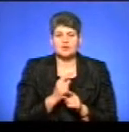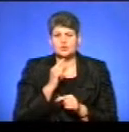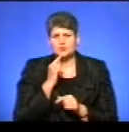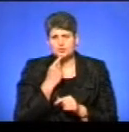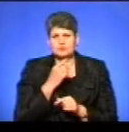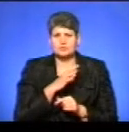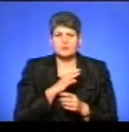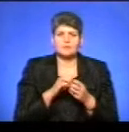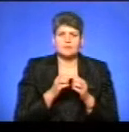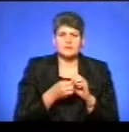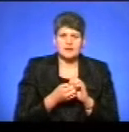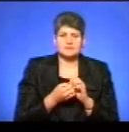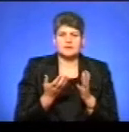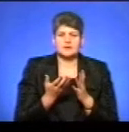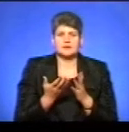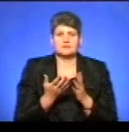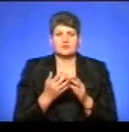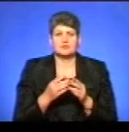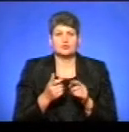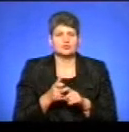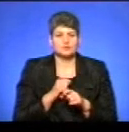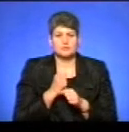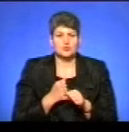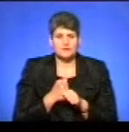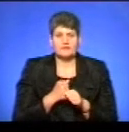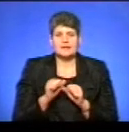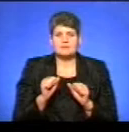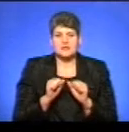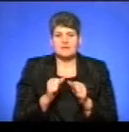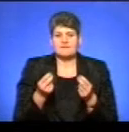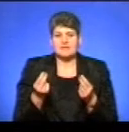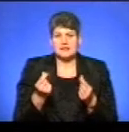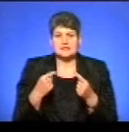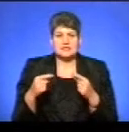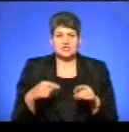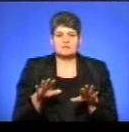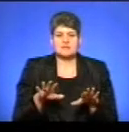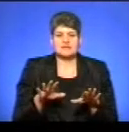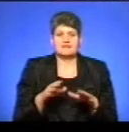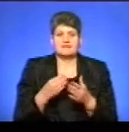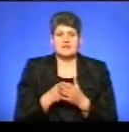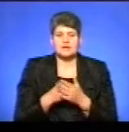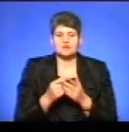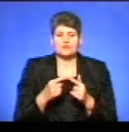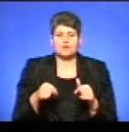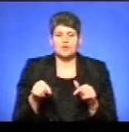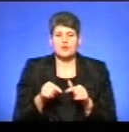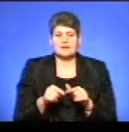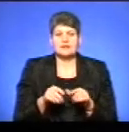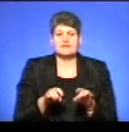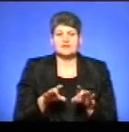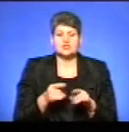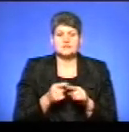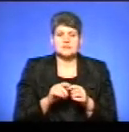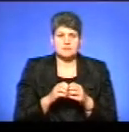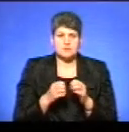труднощами, проблемами, над яким оперативно працював і Департамент фінансів, інші місцеві фінансові органи над вирішенням цих